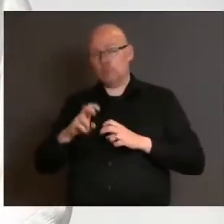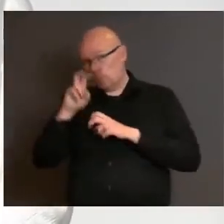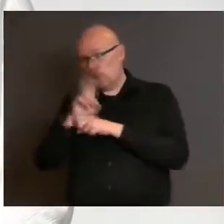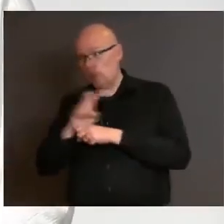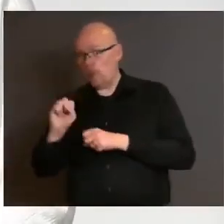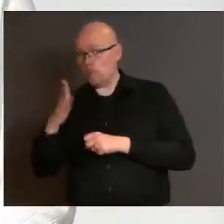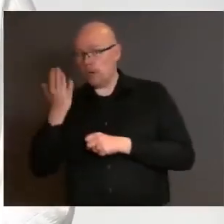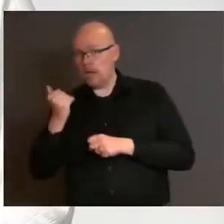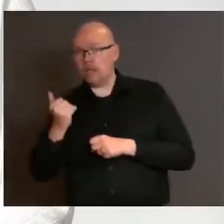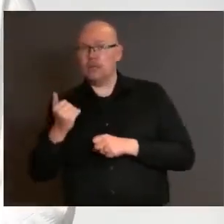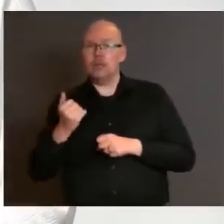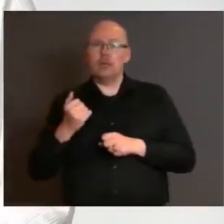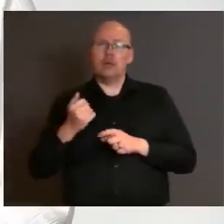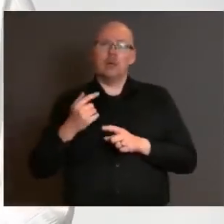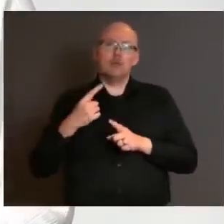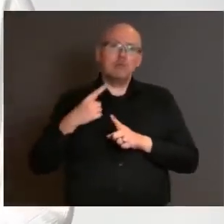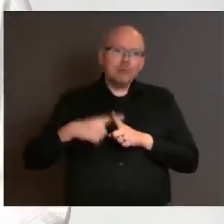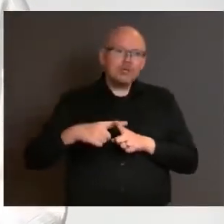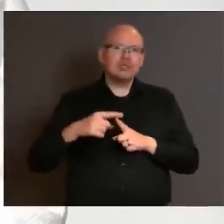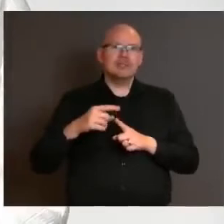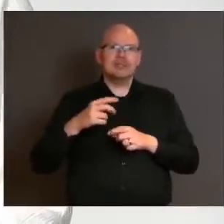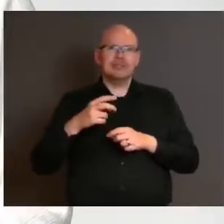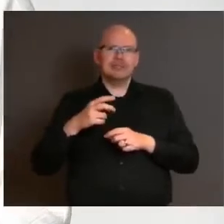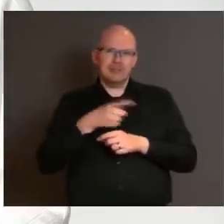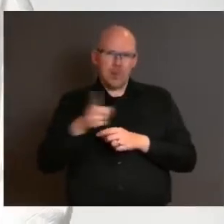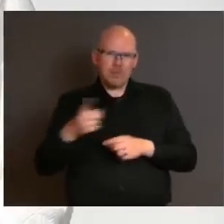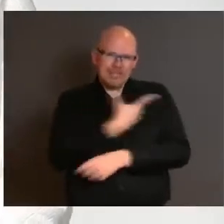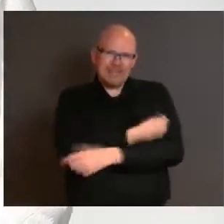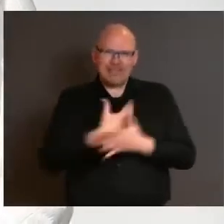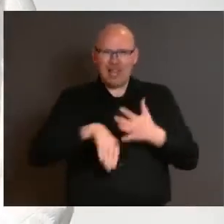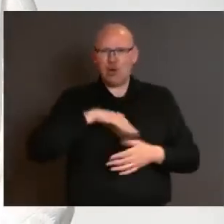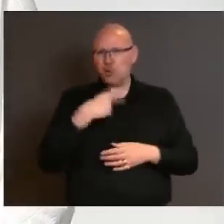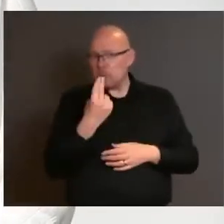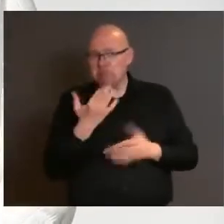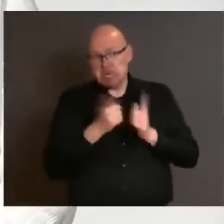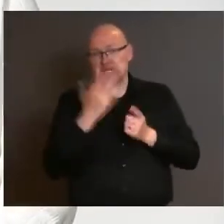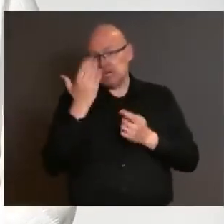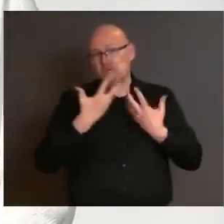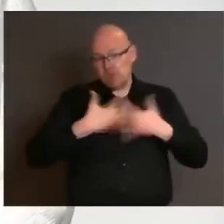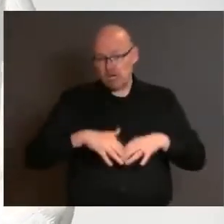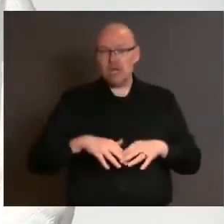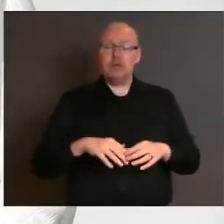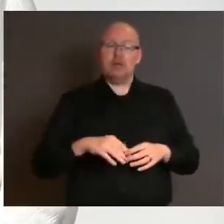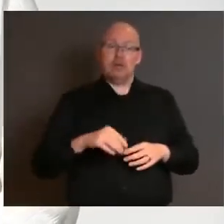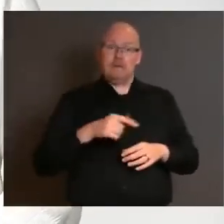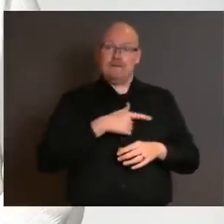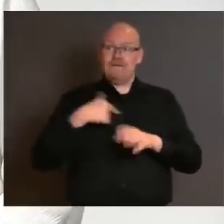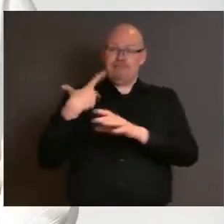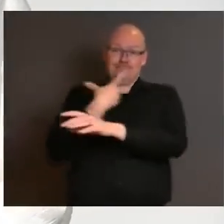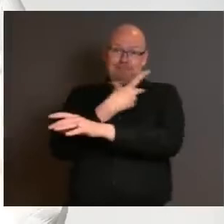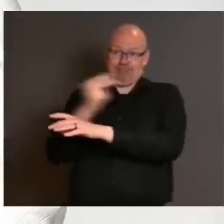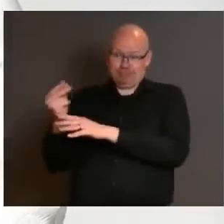Och då håller man ju på att testa de vacciner som vi redan har på plats så att säga. Så när vi har vaccinerat de